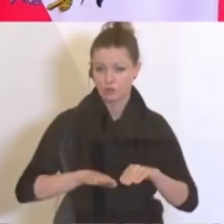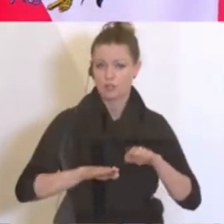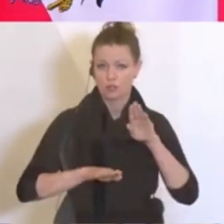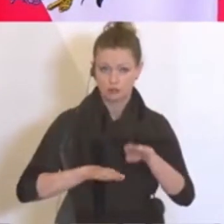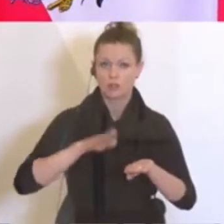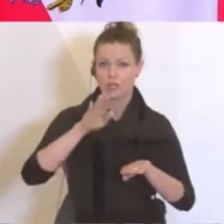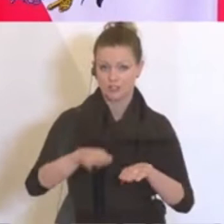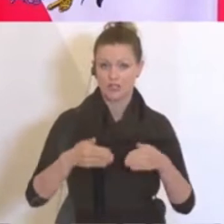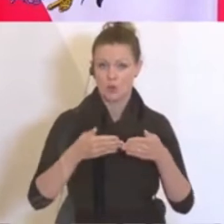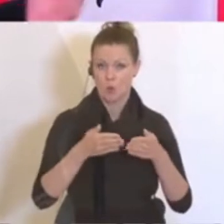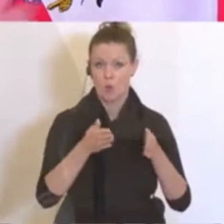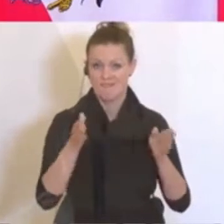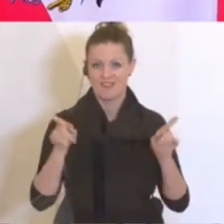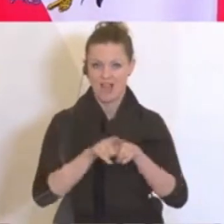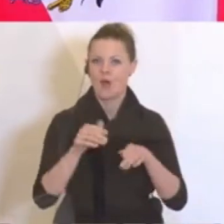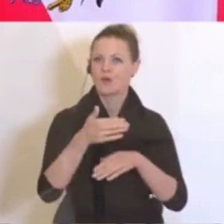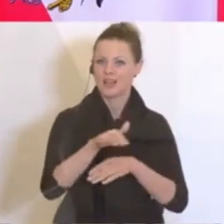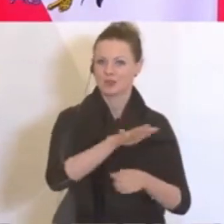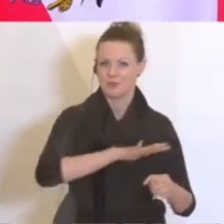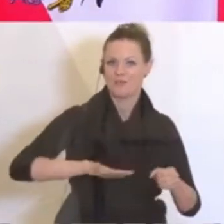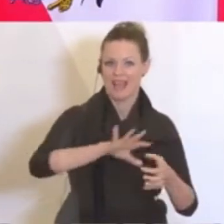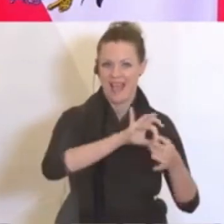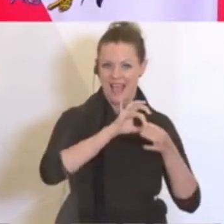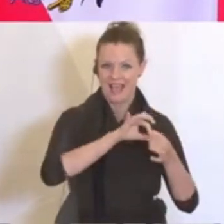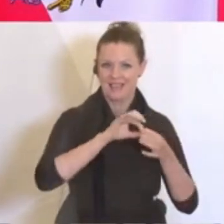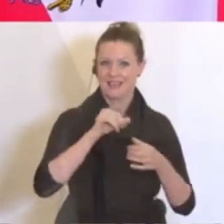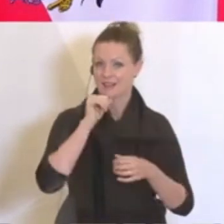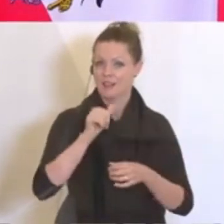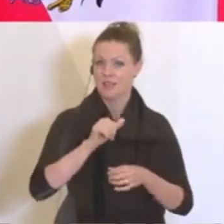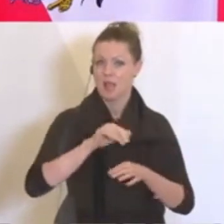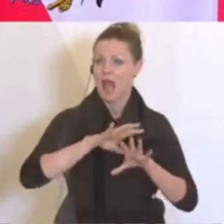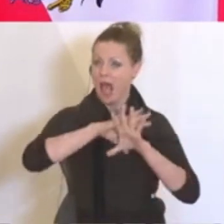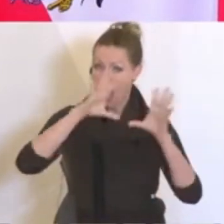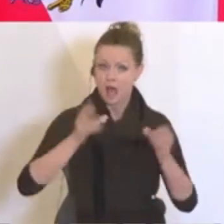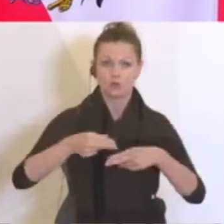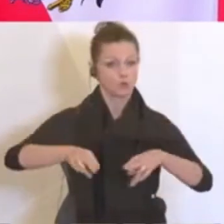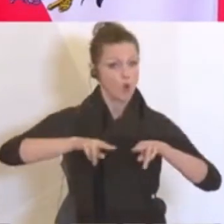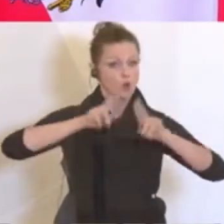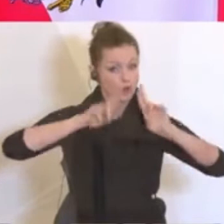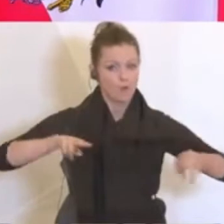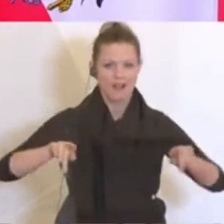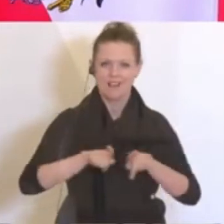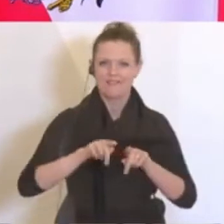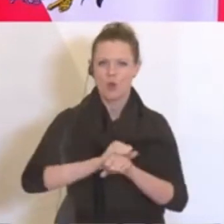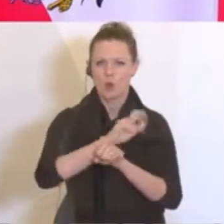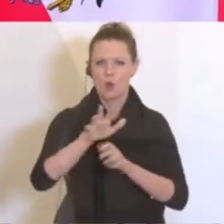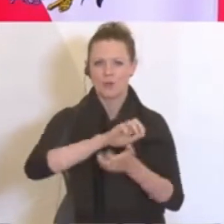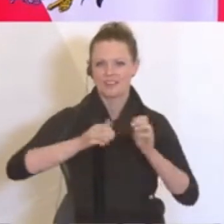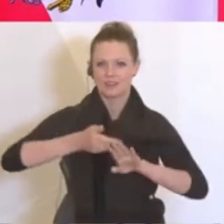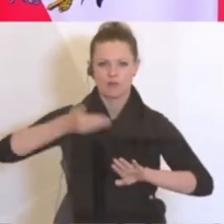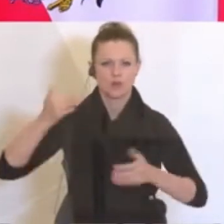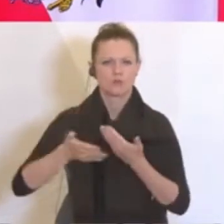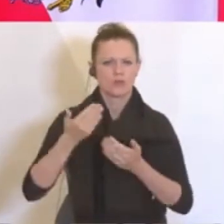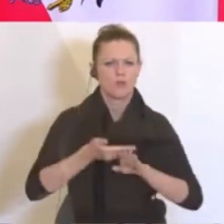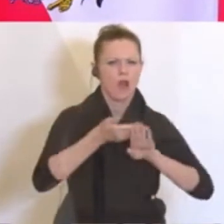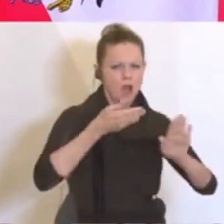ist, auch in der Gastronomie. Weil ja nicht alles gleich so sein wird wie vorher, wenn Sie an die Abstandsregelungen denken